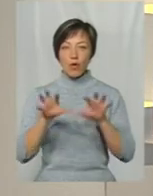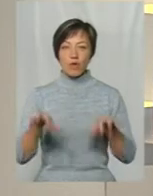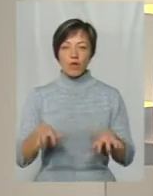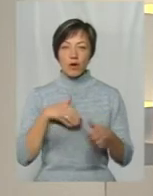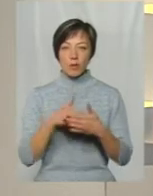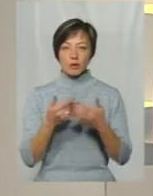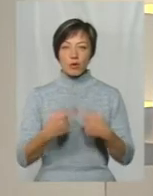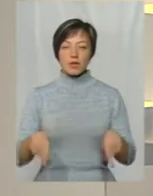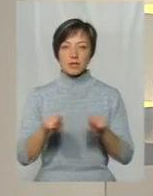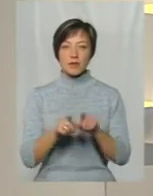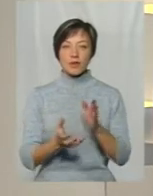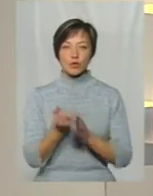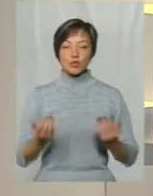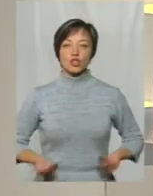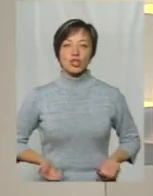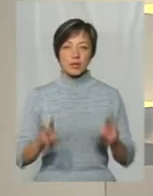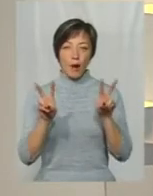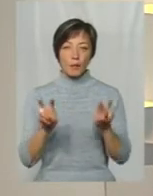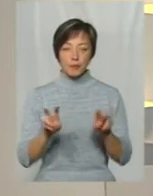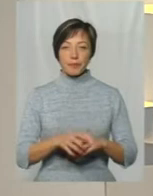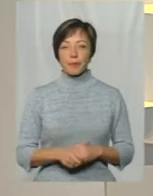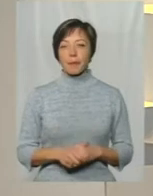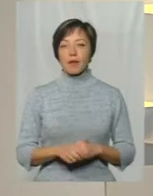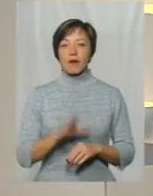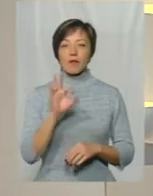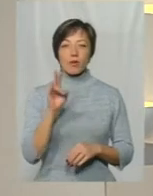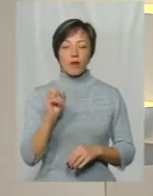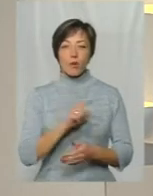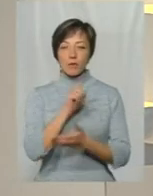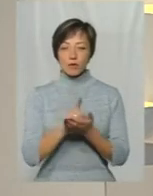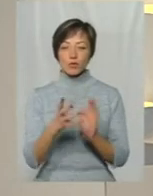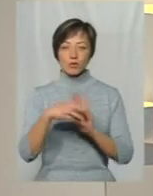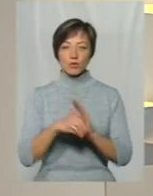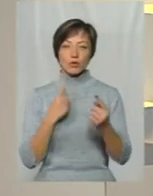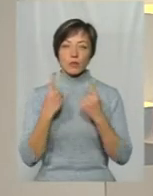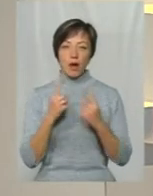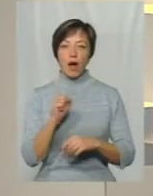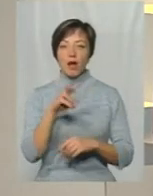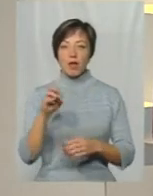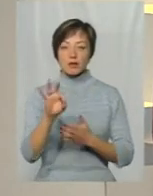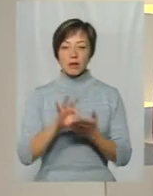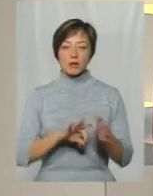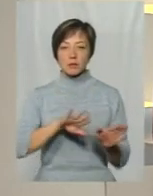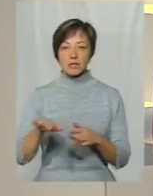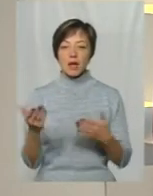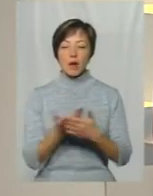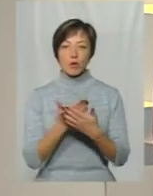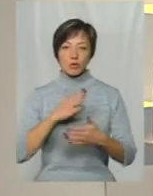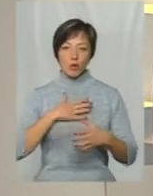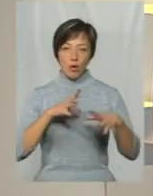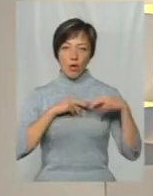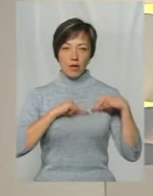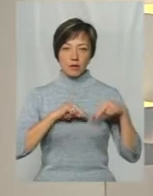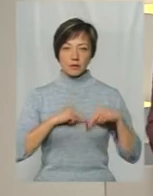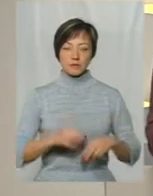громадської організації «Врятою життя» Олена Голубнича Вона обов'язково долучиться до розмови, але одразу після репортажу моєї колеги